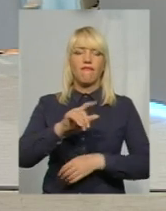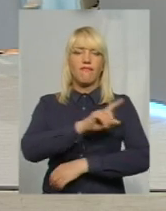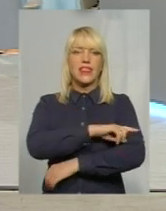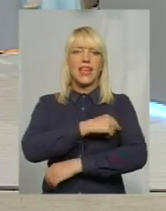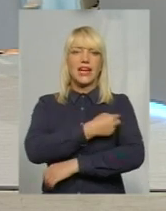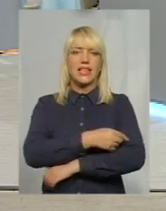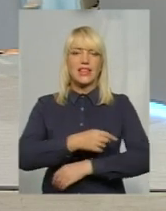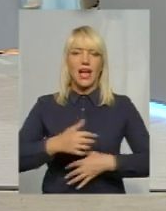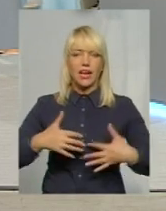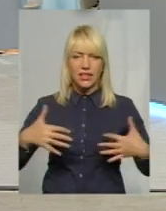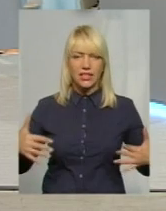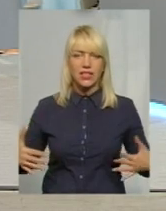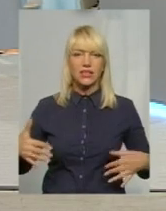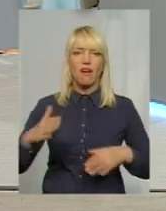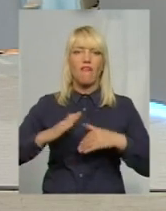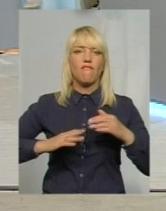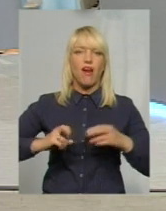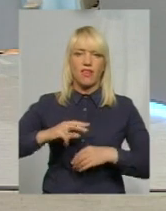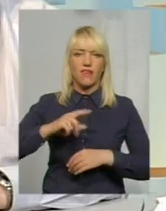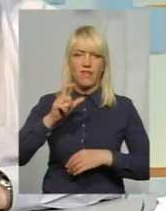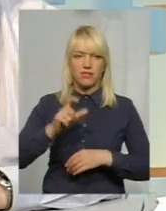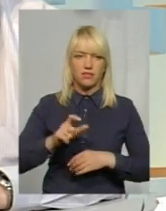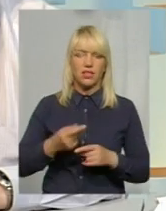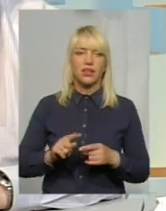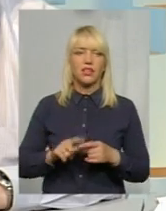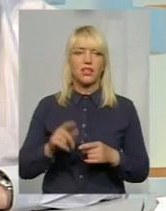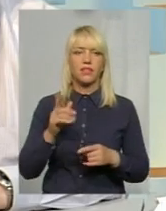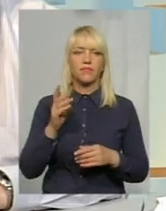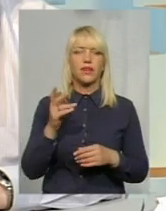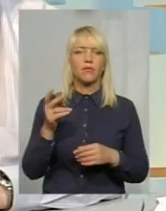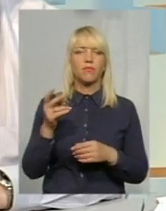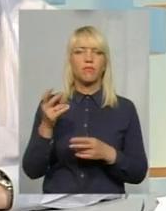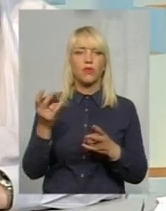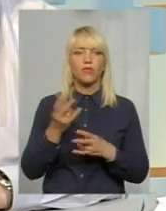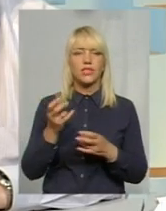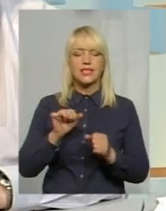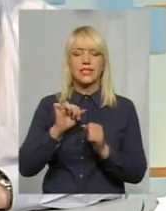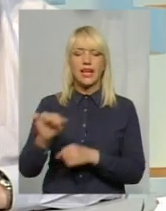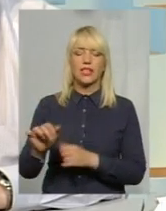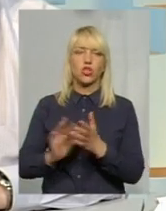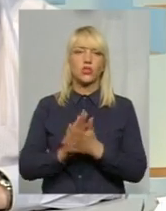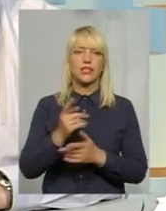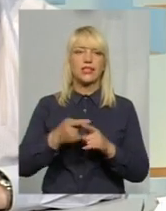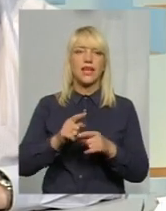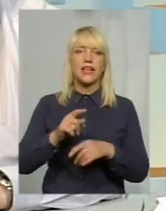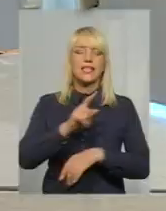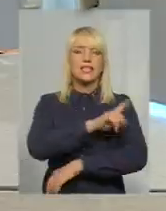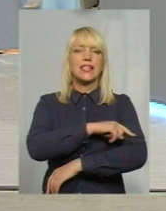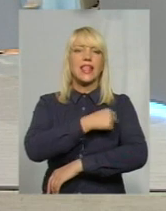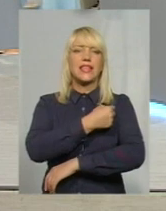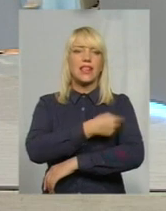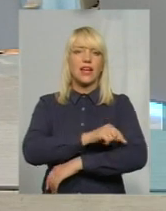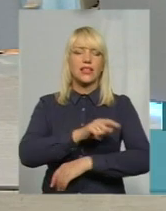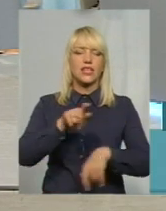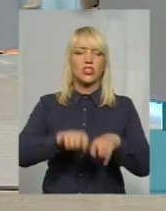а також фахівець по захисту рослин, тобто фітосанітарний інспектор. Небажно представник